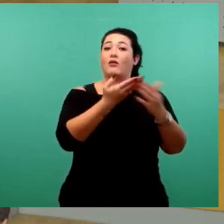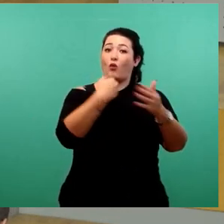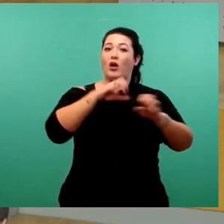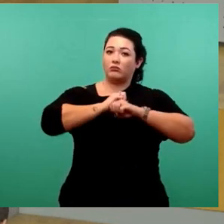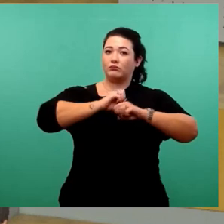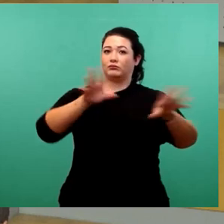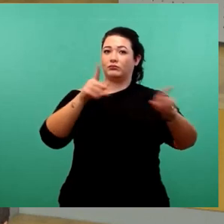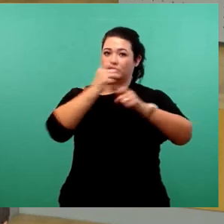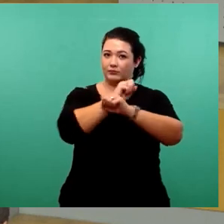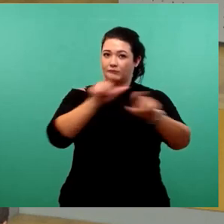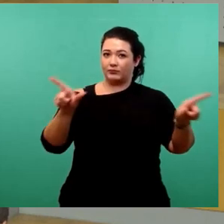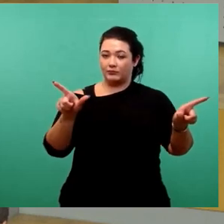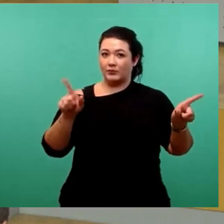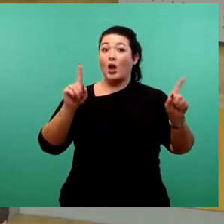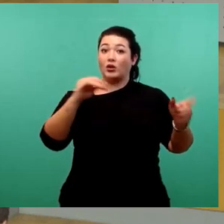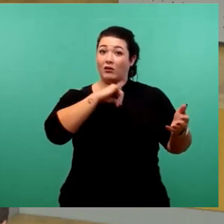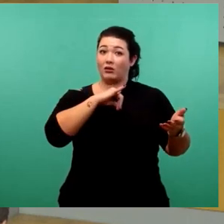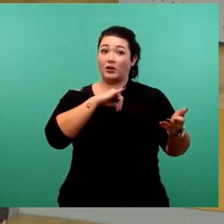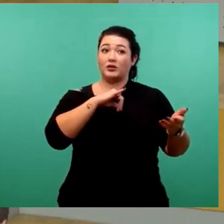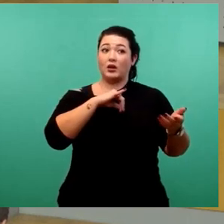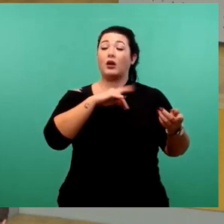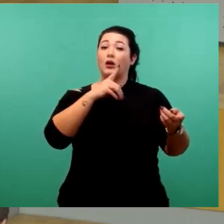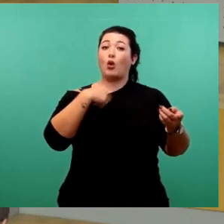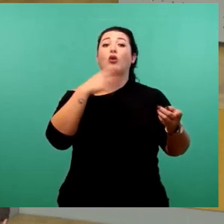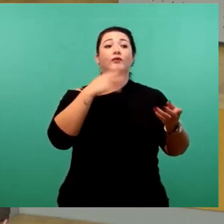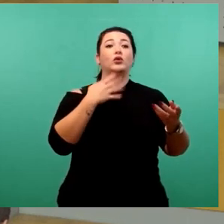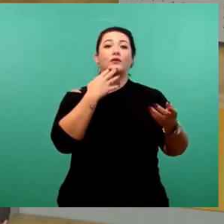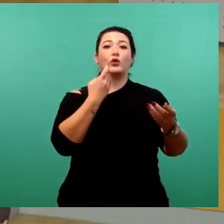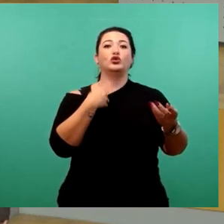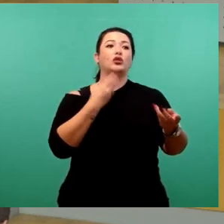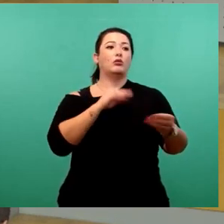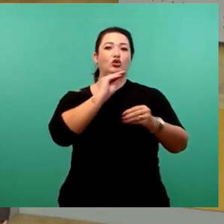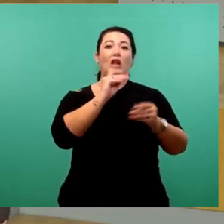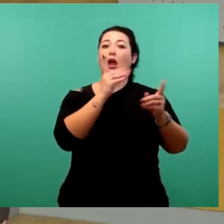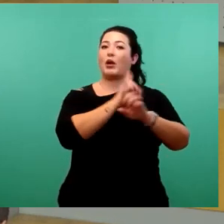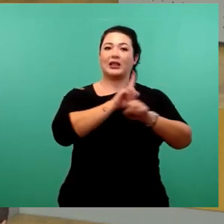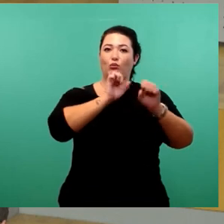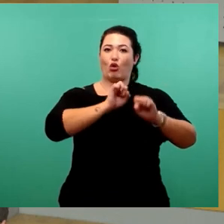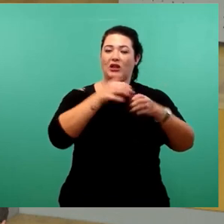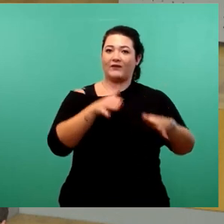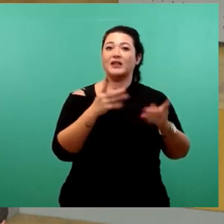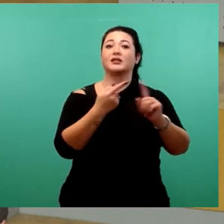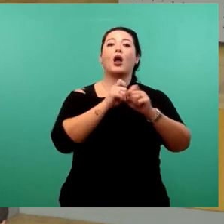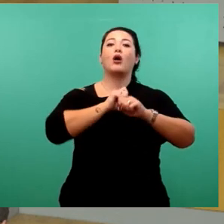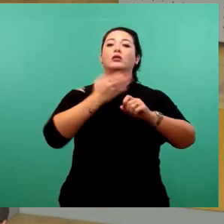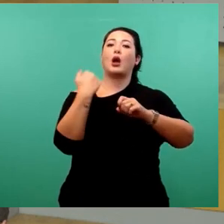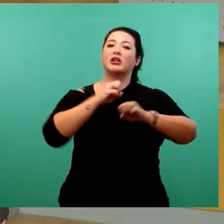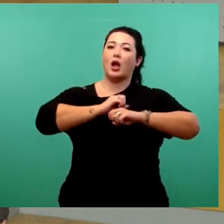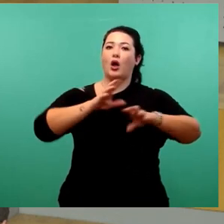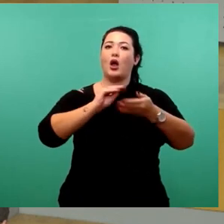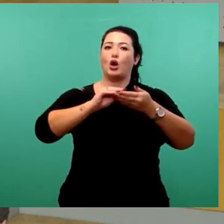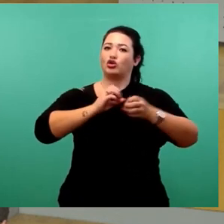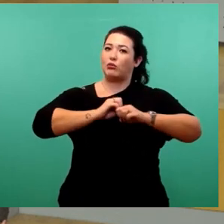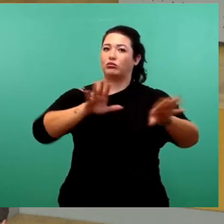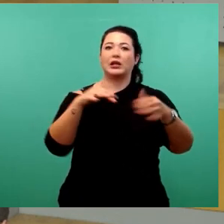Ich hätte dieses Interesse auch im Zuge einer Ausschreibung angezeigt. Dies war leider nicht möglich. Leider hat diese Ausschreibung nicht stattgefunden, weshalb ich mich zudem in meinen Grundrechten